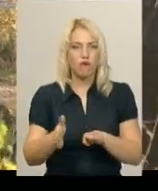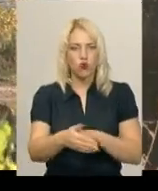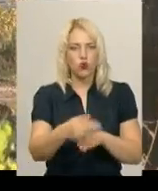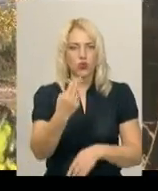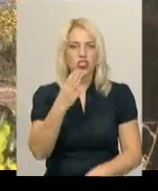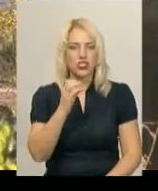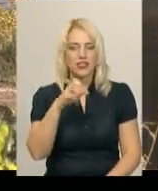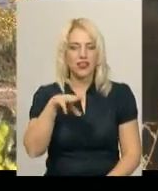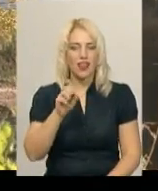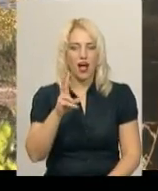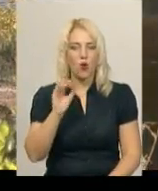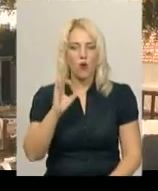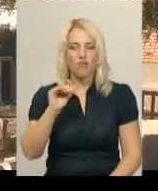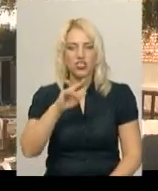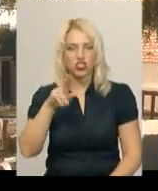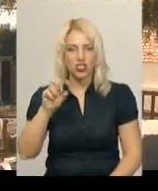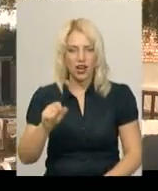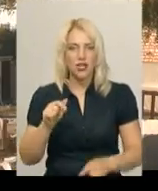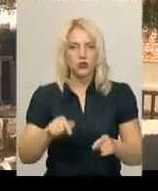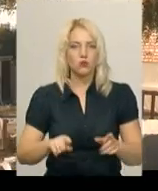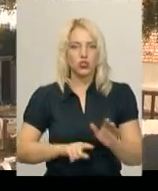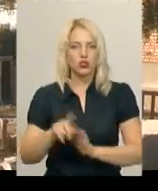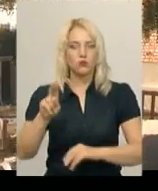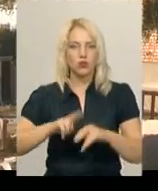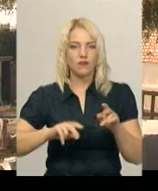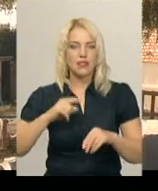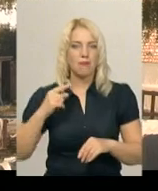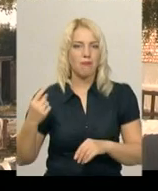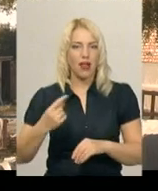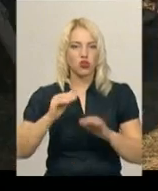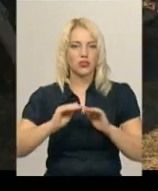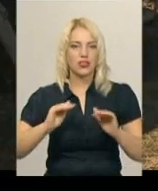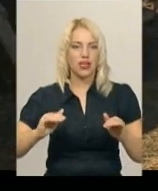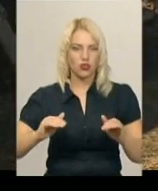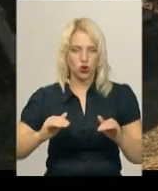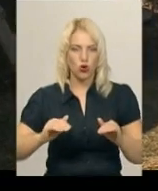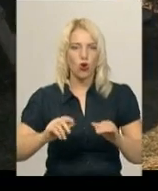у мікрорайоні Лезневе, що у Хмельницькому. Тут розпочалось будівництво першого дитячого садочку.